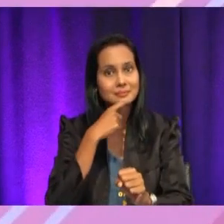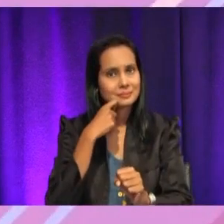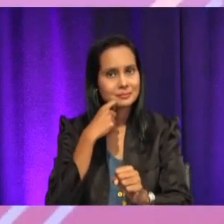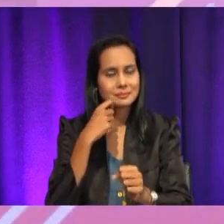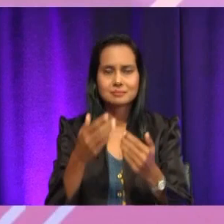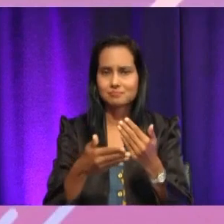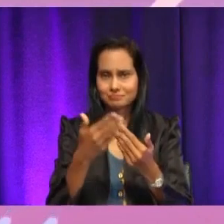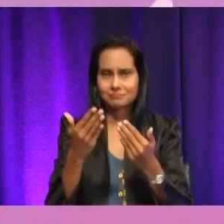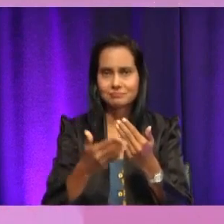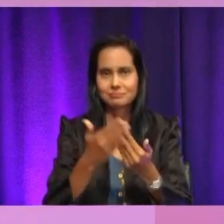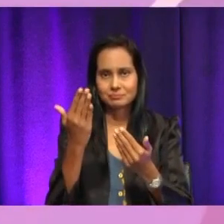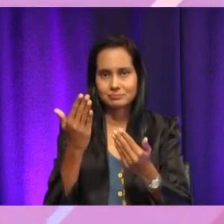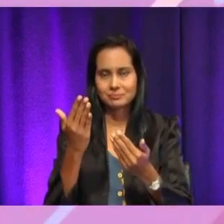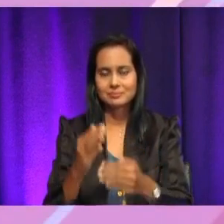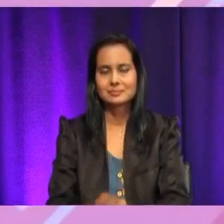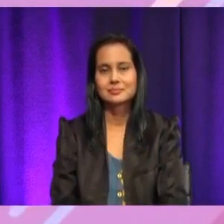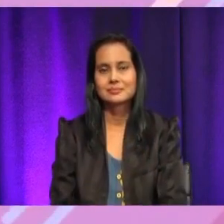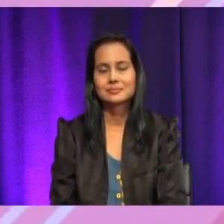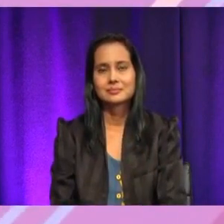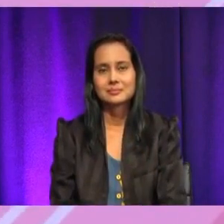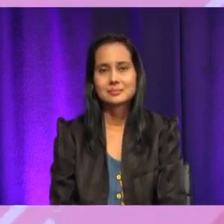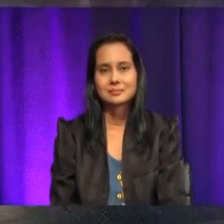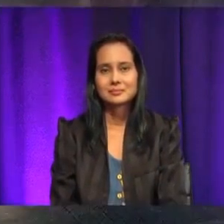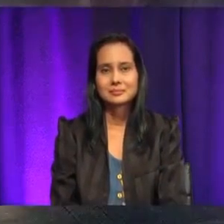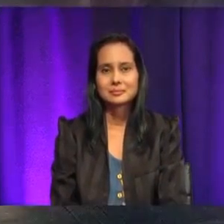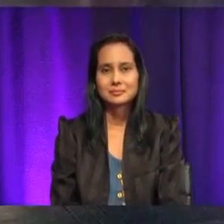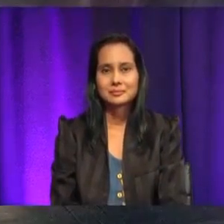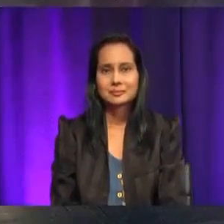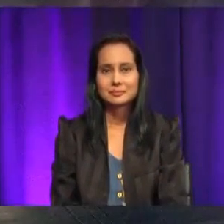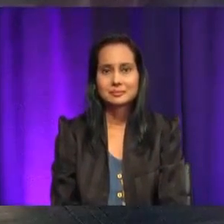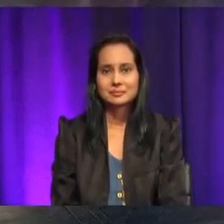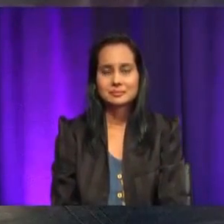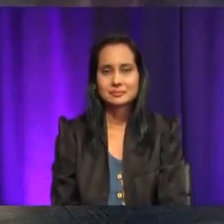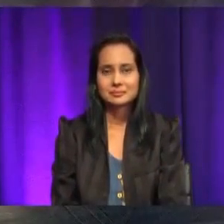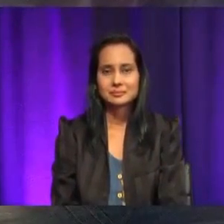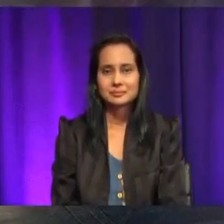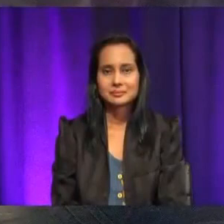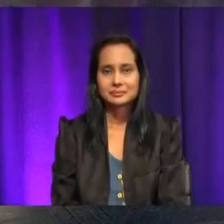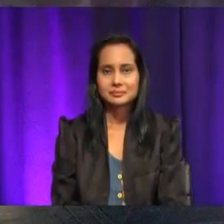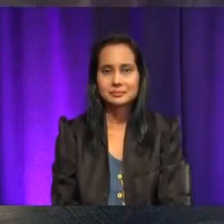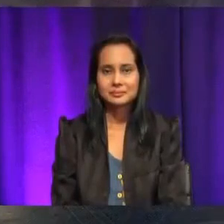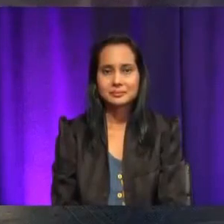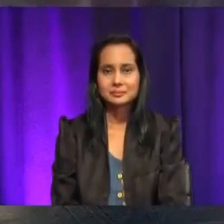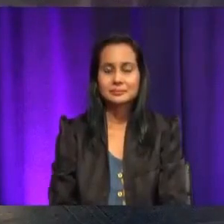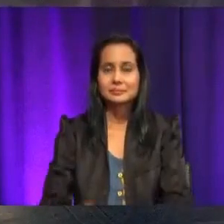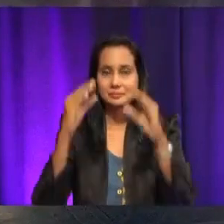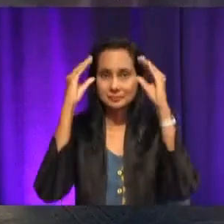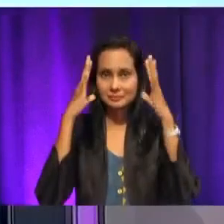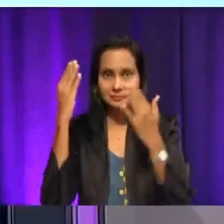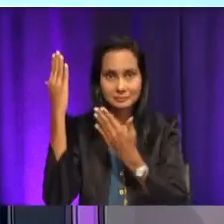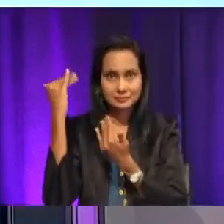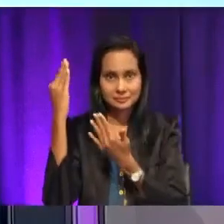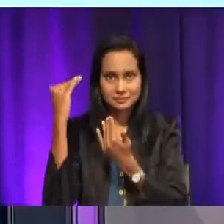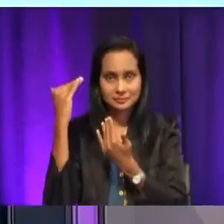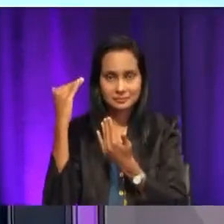Kak Ria pun telah mendengar penerangan yang diberikan oleh kumpulan baju biru itu tadi. Dan cikgu harap Kak